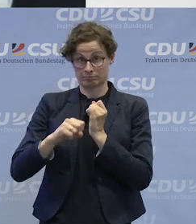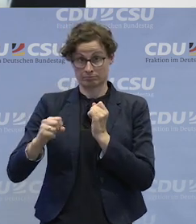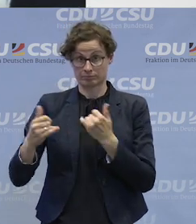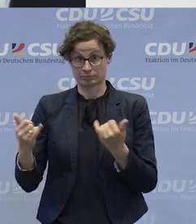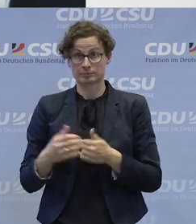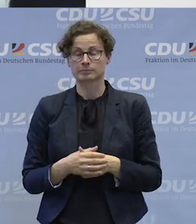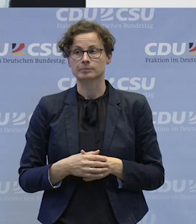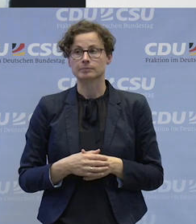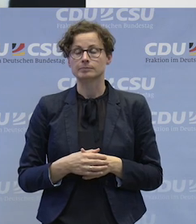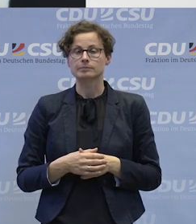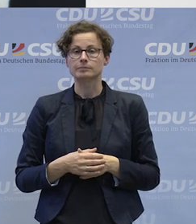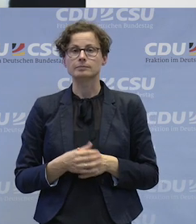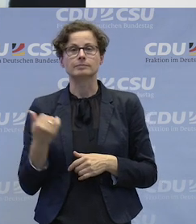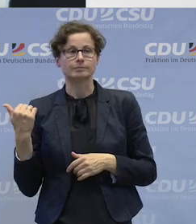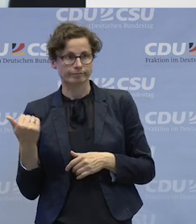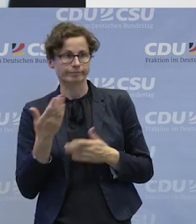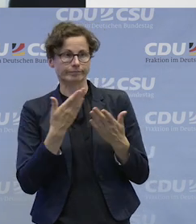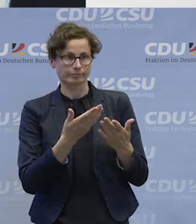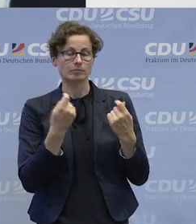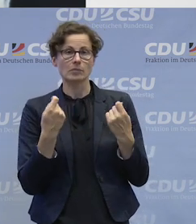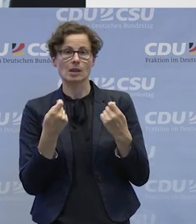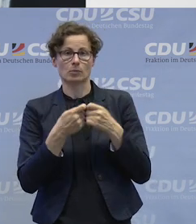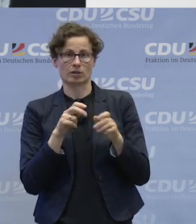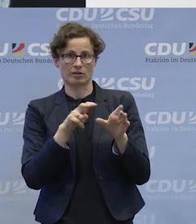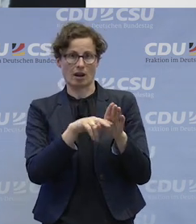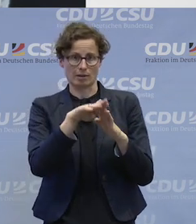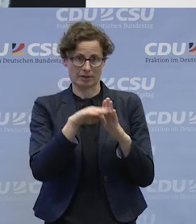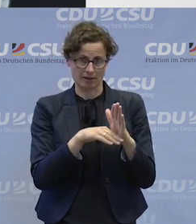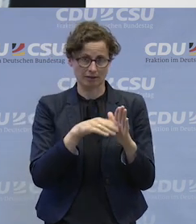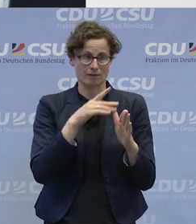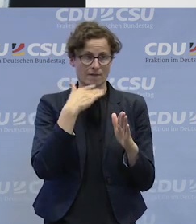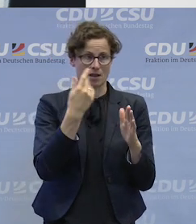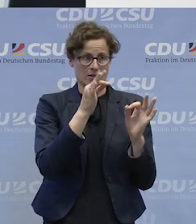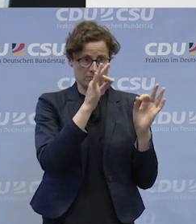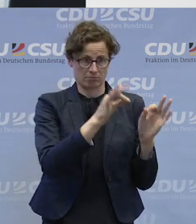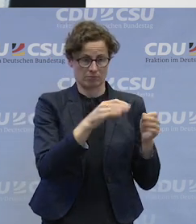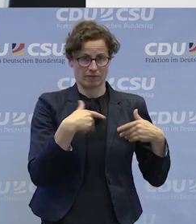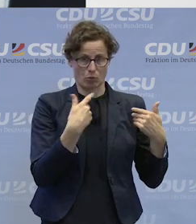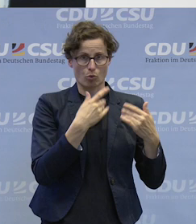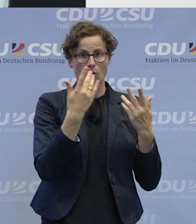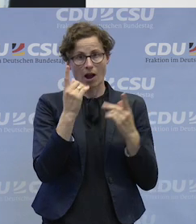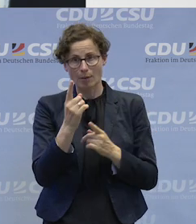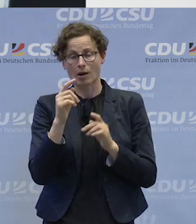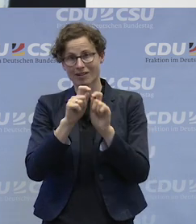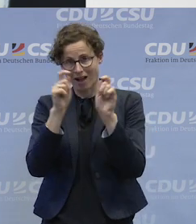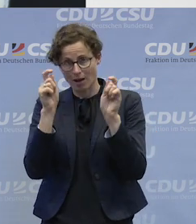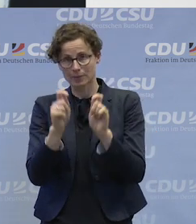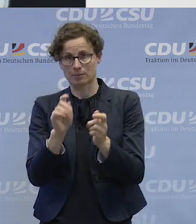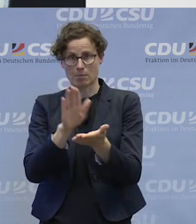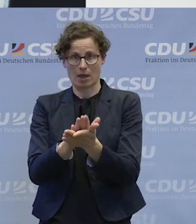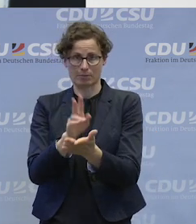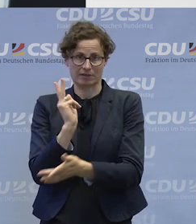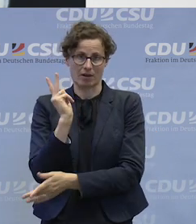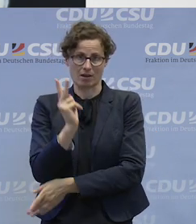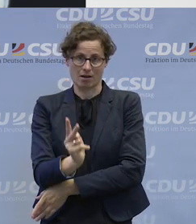Freude über das Bundesteilhabegesetz leider eine etwas bittere Pille gewesen, dass es nur bei einem zweijährigen Rahmen des Berufsbildungsbereiches bleibt.